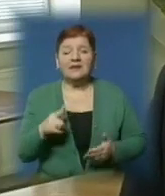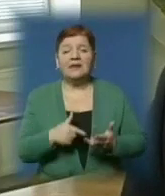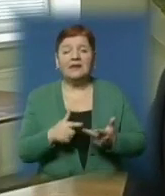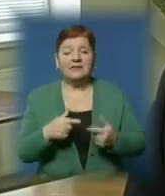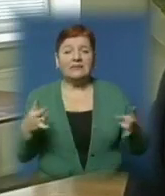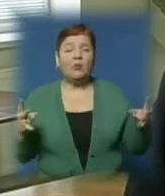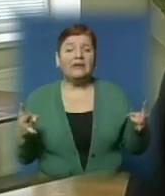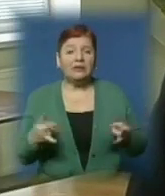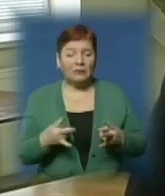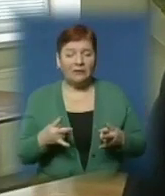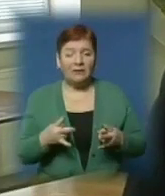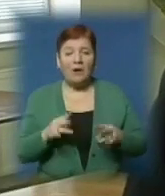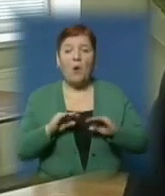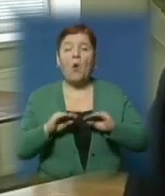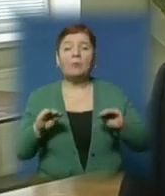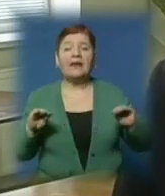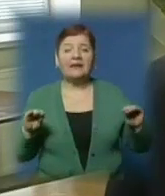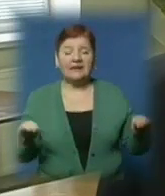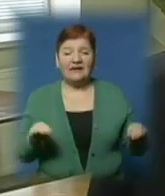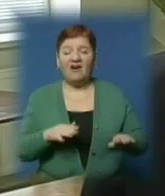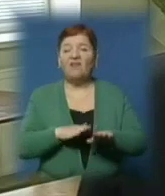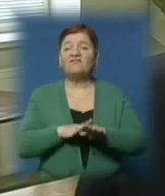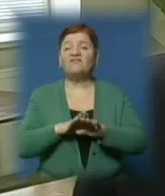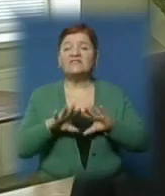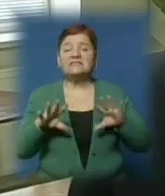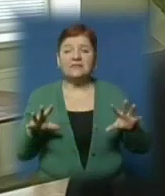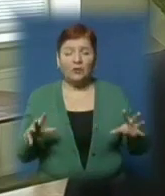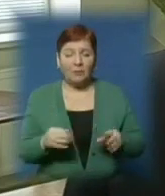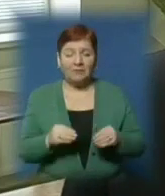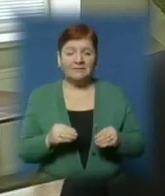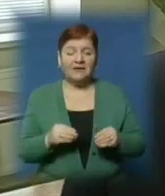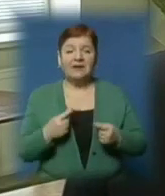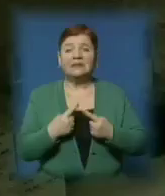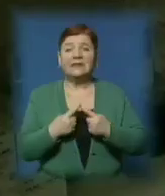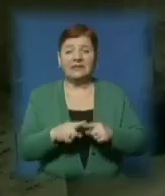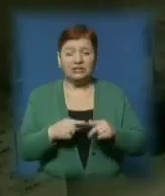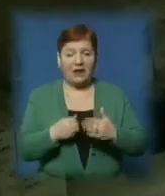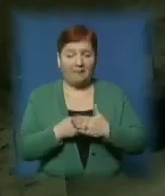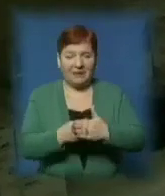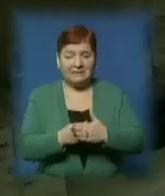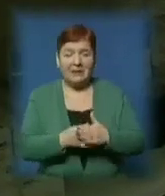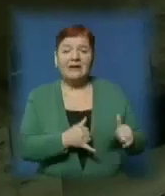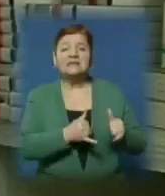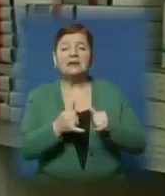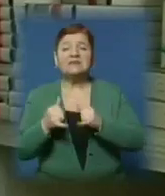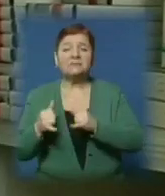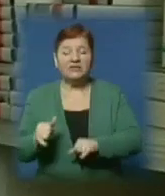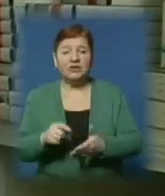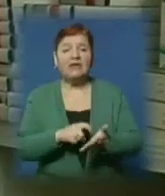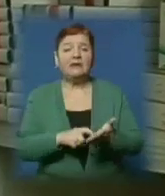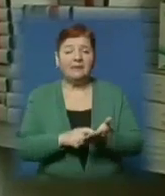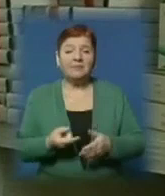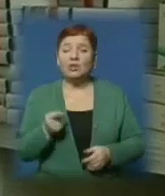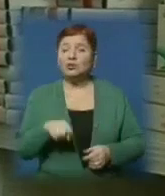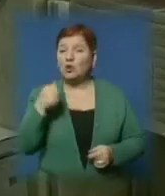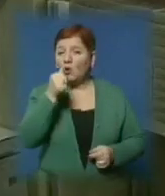необхідного обладнання і в цілому зміцена матеріально-технічна база. Забезпечують заклад і ліками. Приміром,